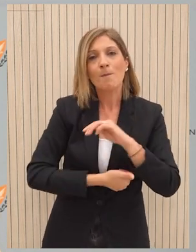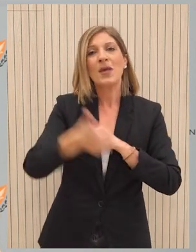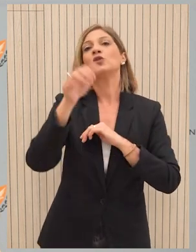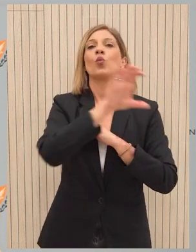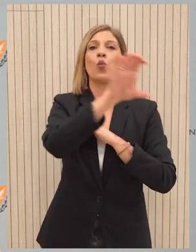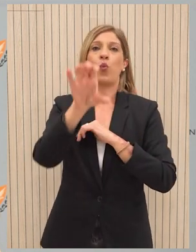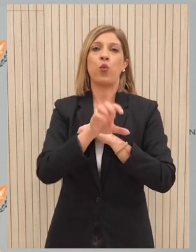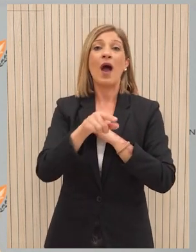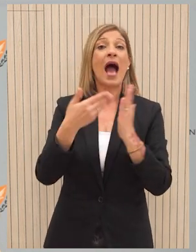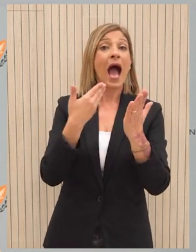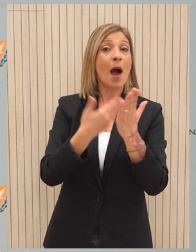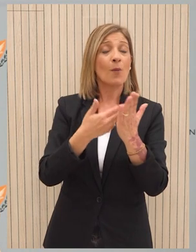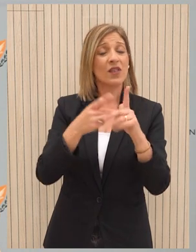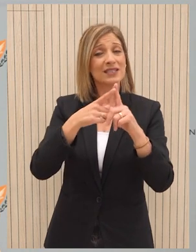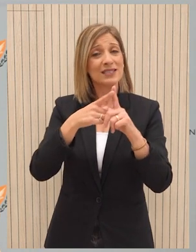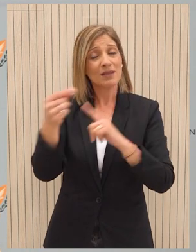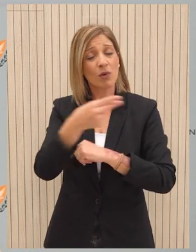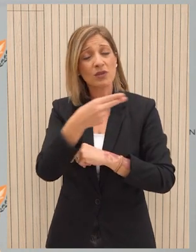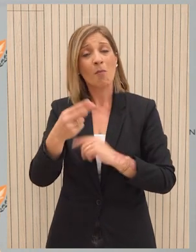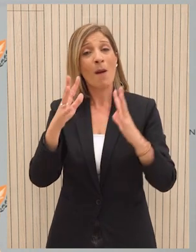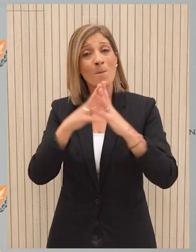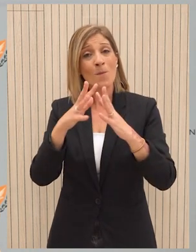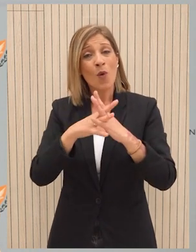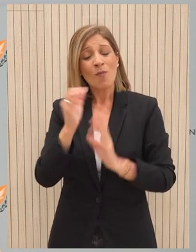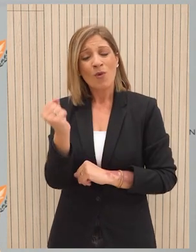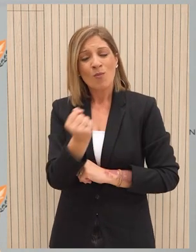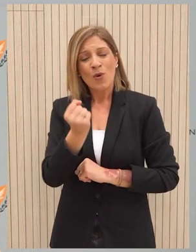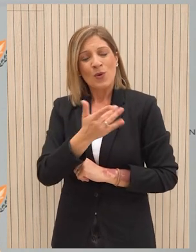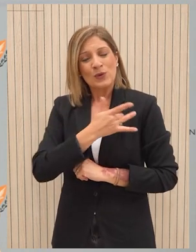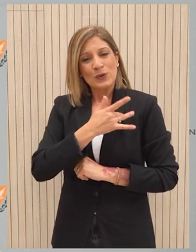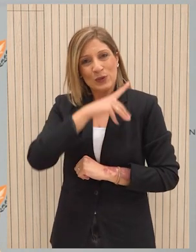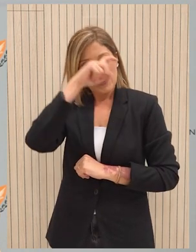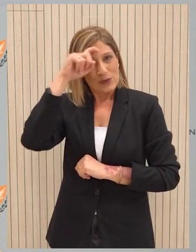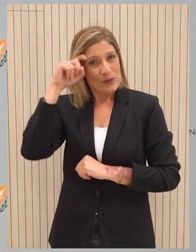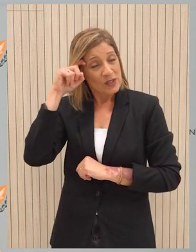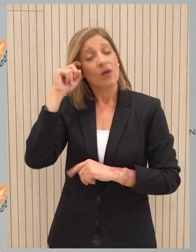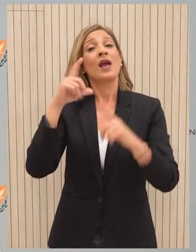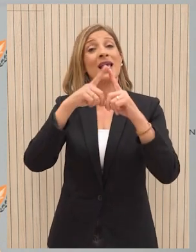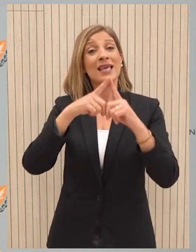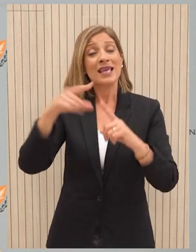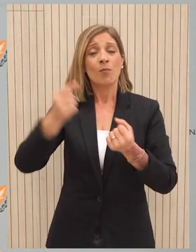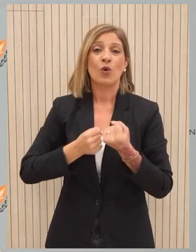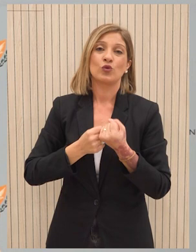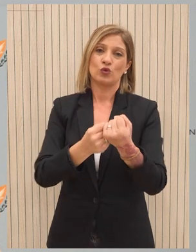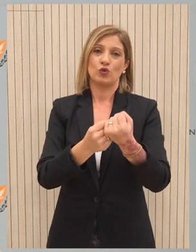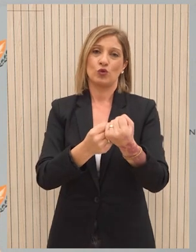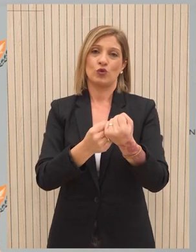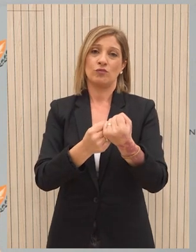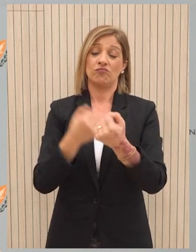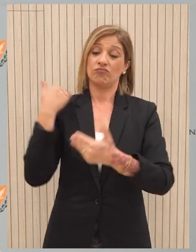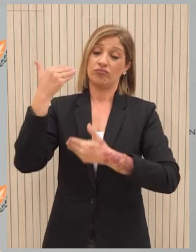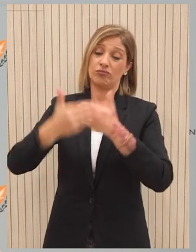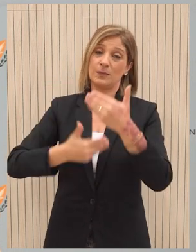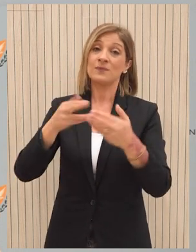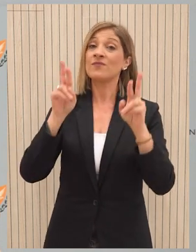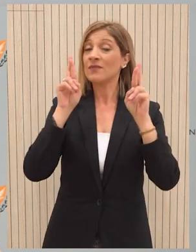απέναντι στην οδύνη του πολέμου και του ανθρώπινου πόνου παραμένοντας συνεπείς στις διαχρονικές μας θέσεις και αρχές. Ελπίζουμε